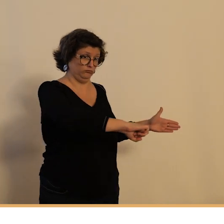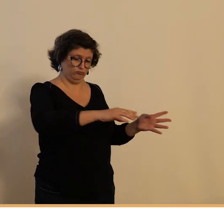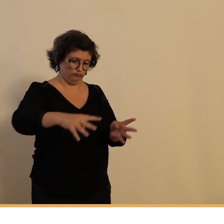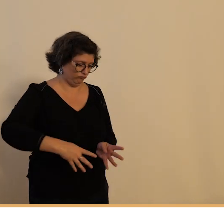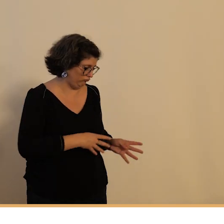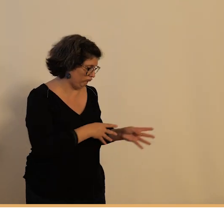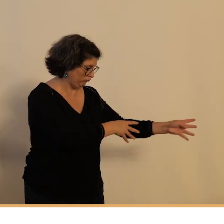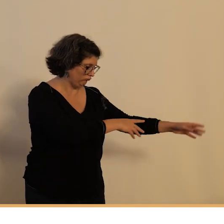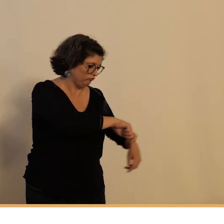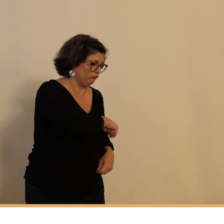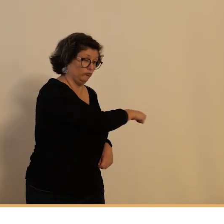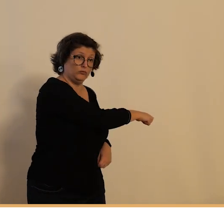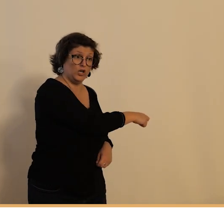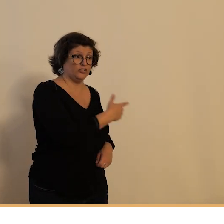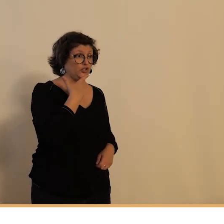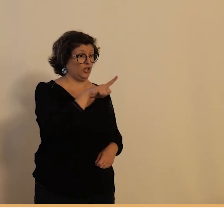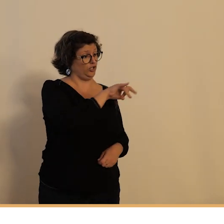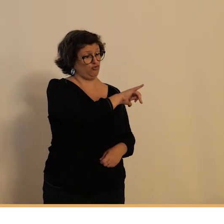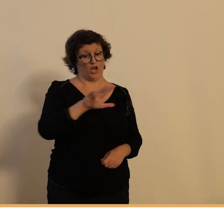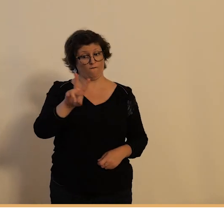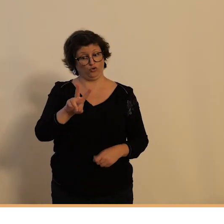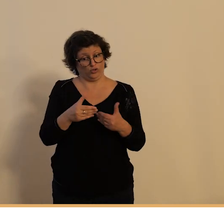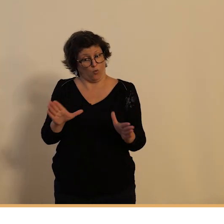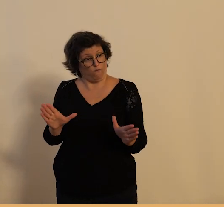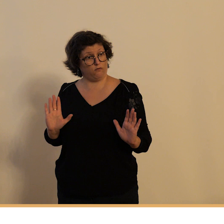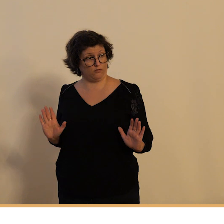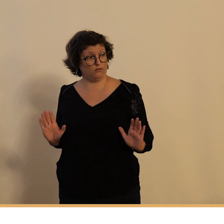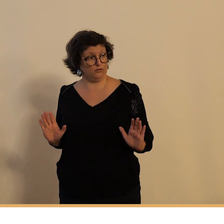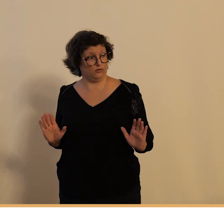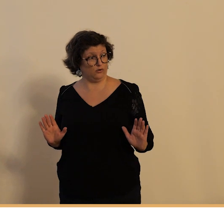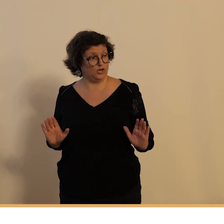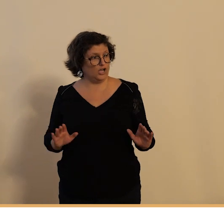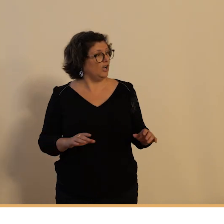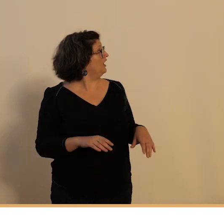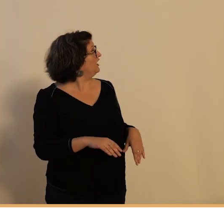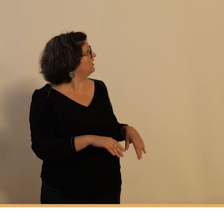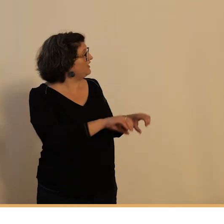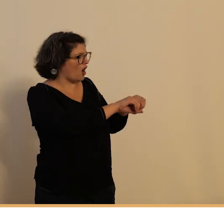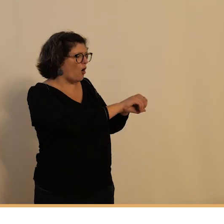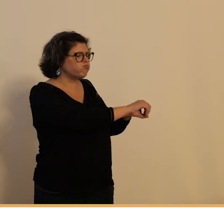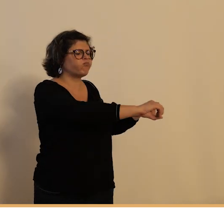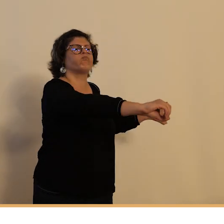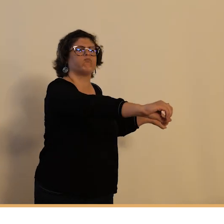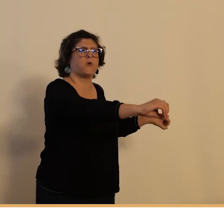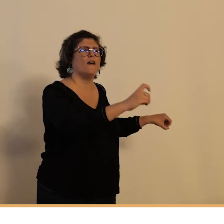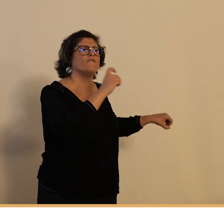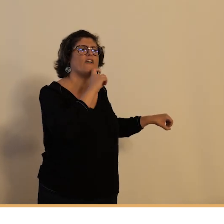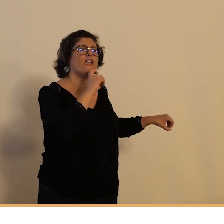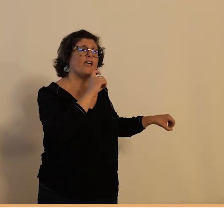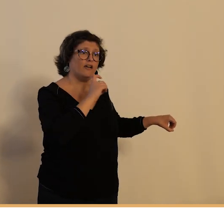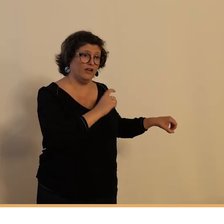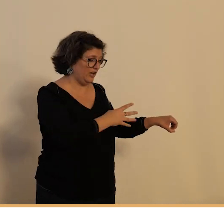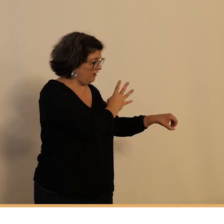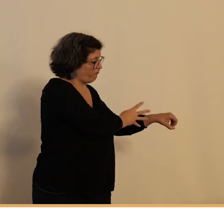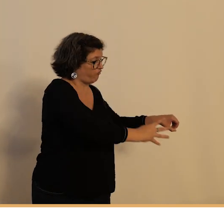tous les 5 jours de la semaine alors ils sont construits en tube d'acier et ils peuvent contenir chacun 104